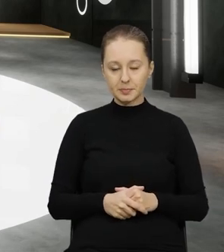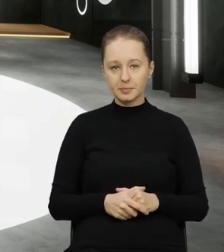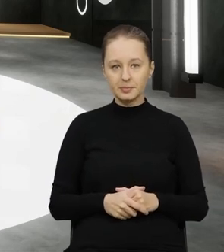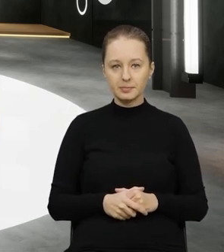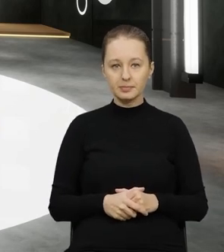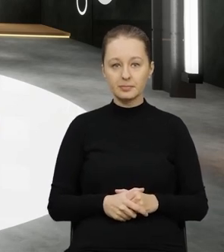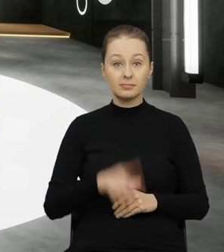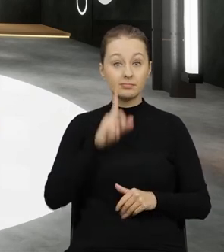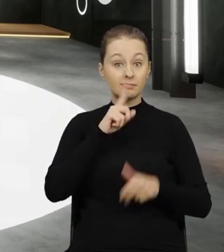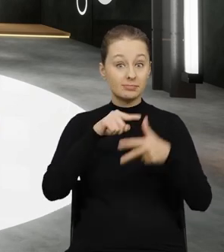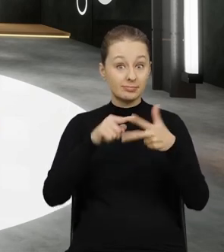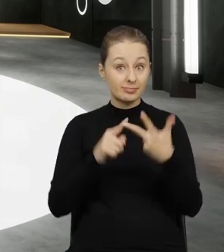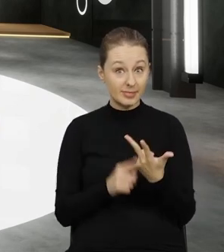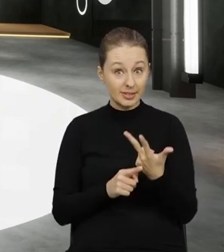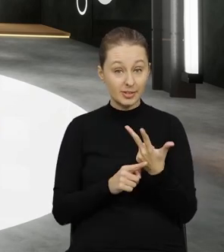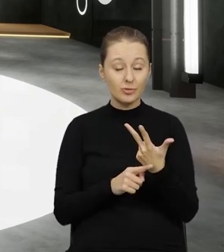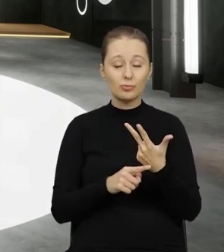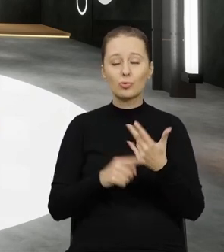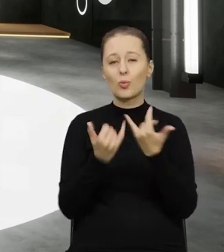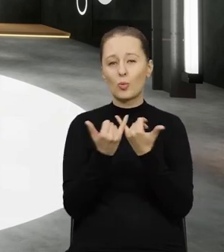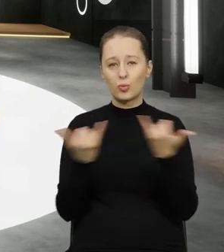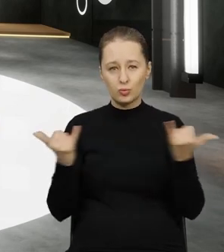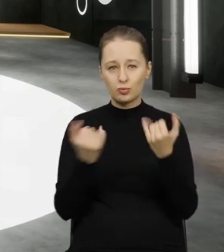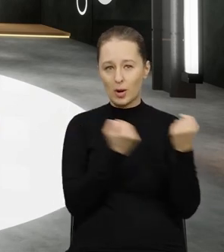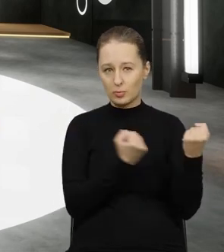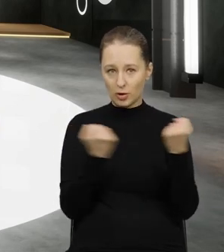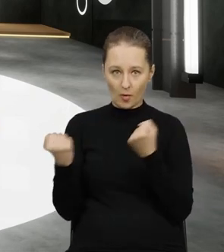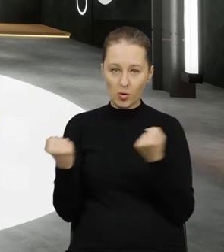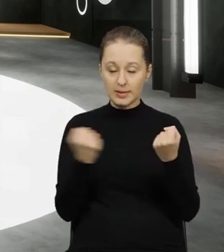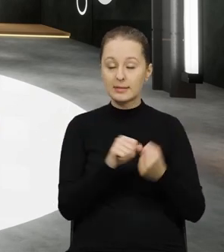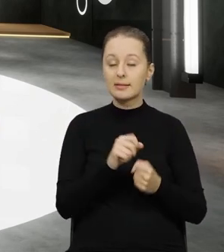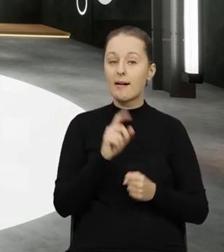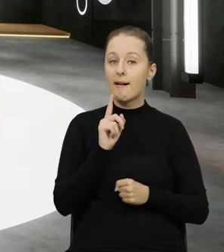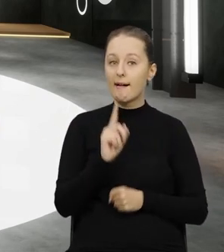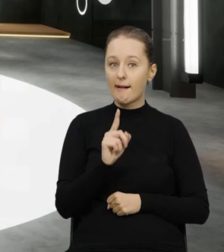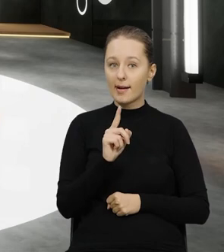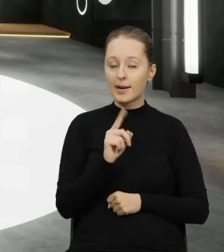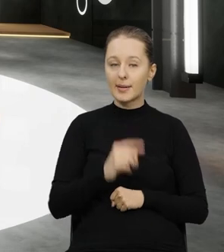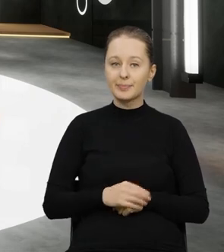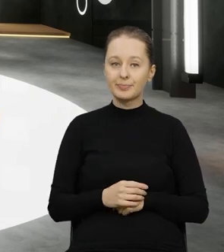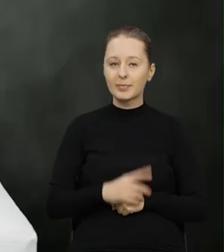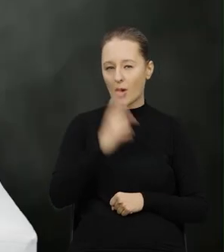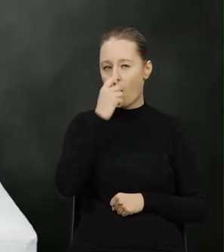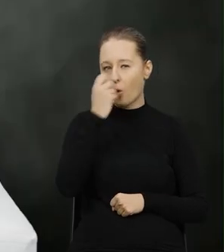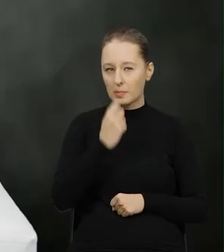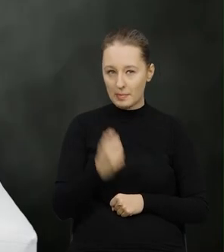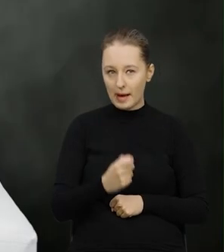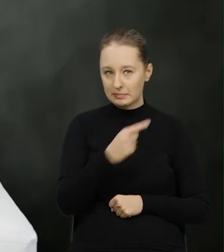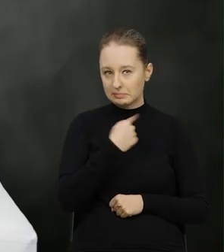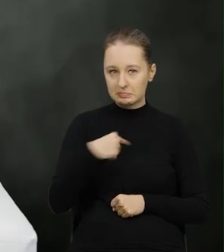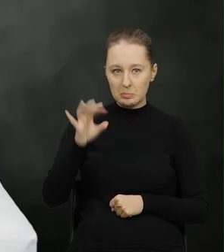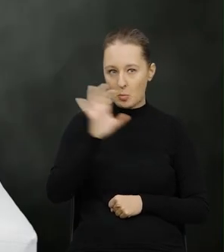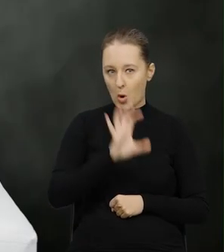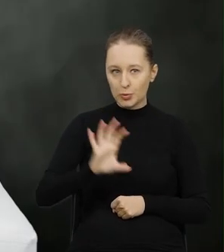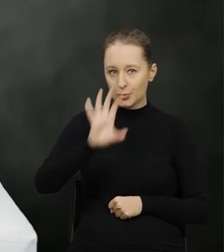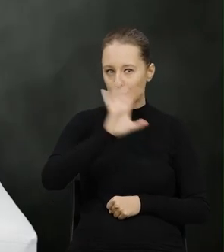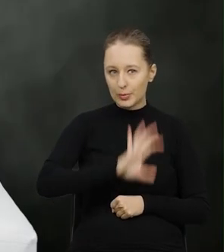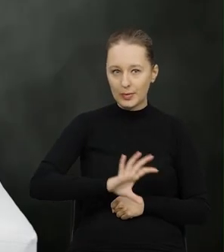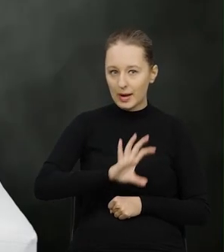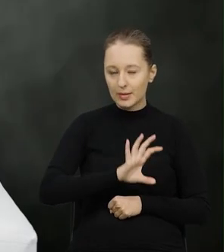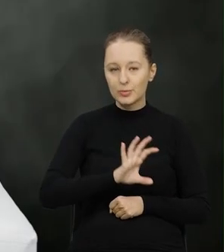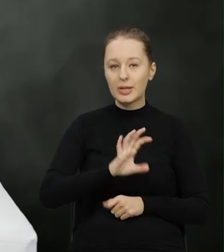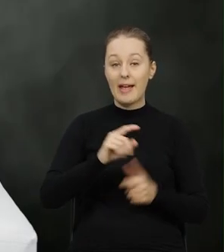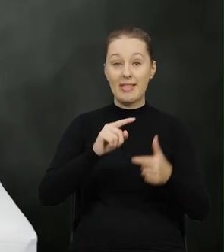I SEND co do zasady obejmuje trzy rodzaje przewozów, ale jeśli chodzi o odpady, to monitorowaniu